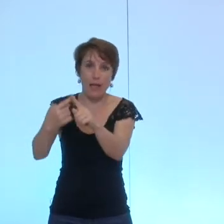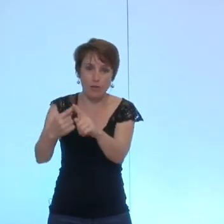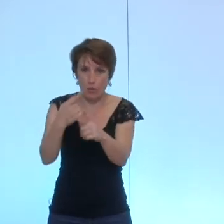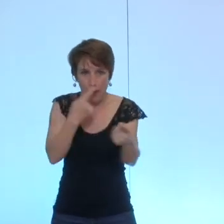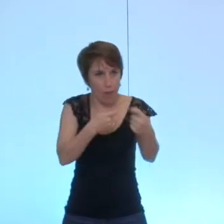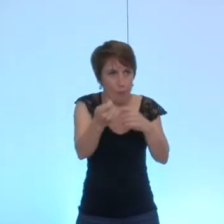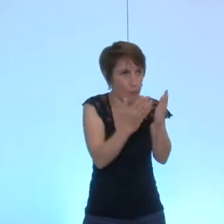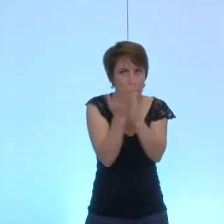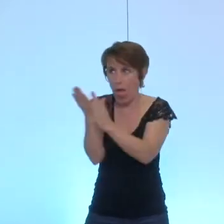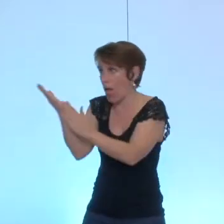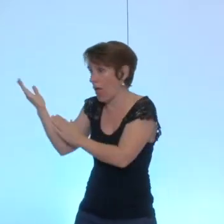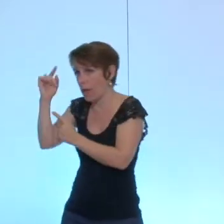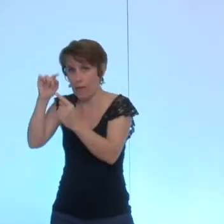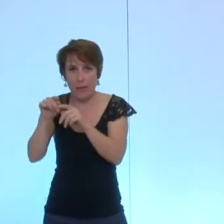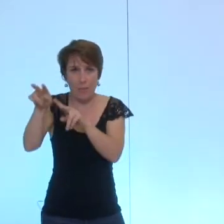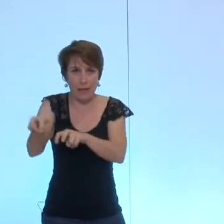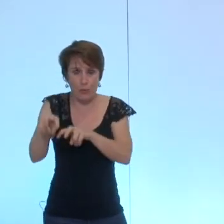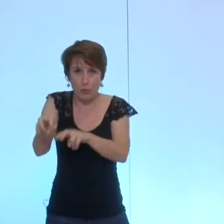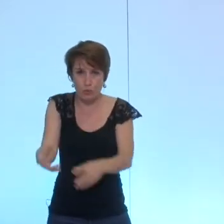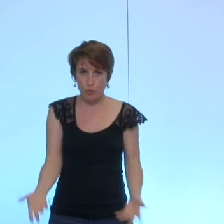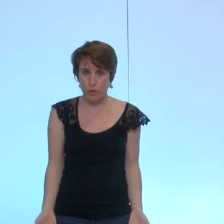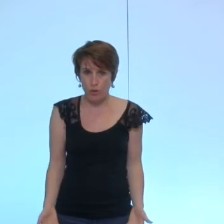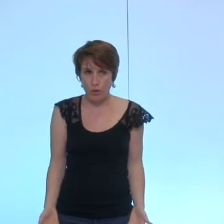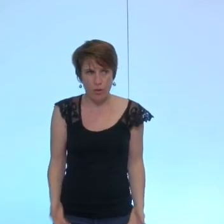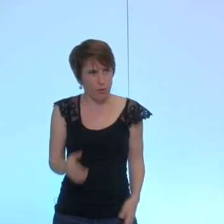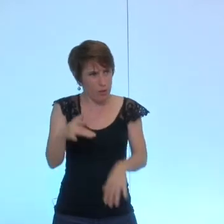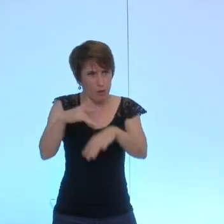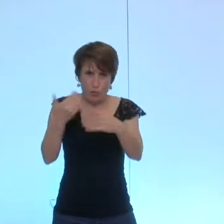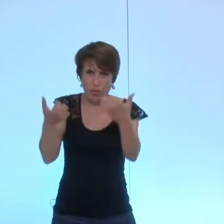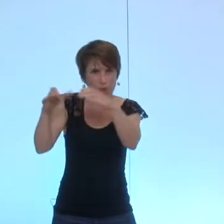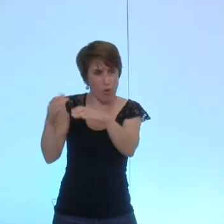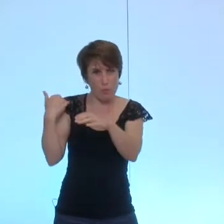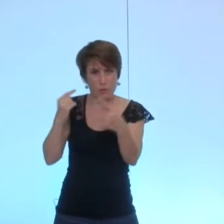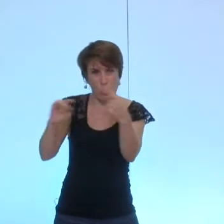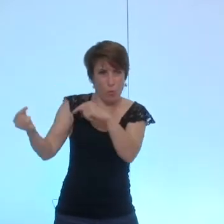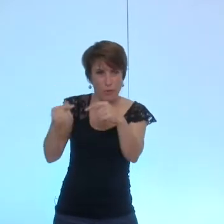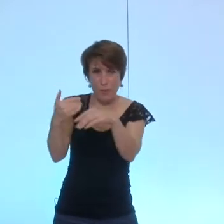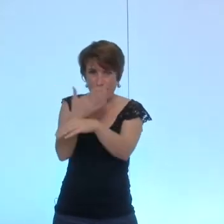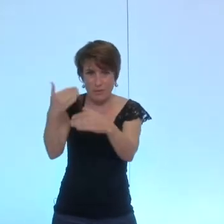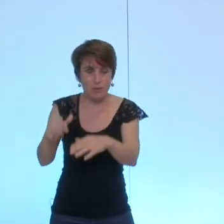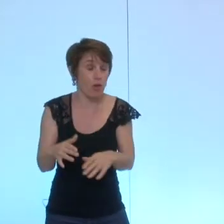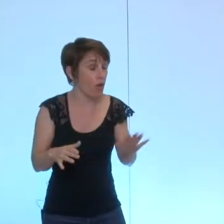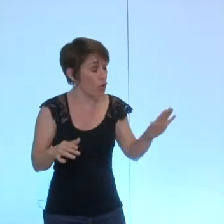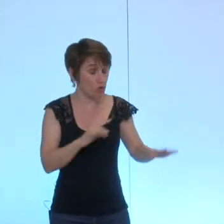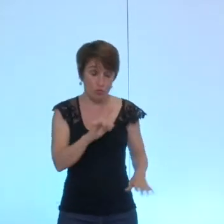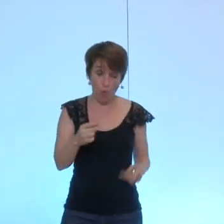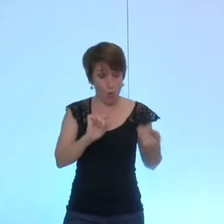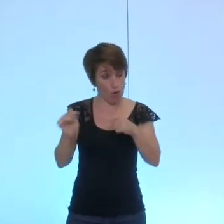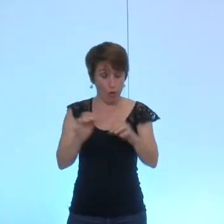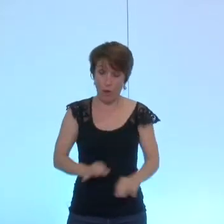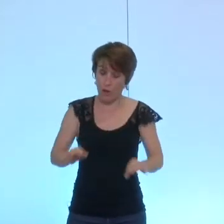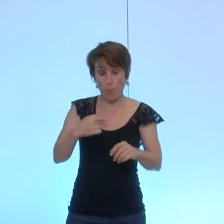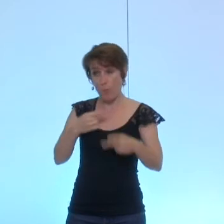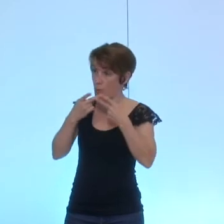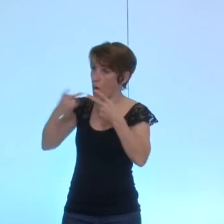je regrette de ne pas avoir assisté à la commission mais manifestement vous avez déjà eu un débat dans cette commission nous n'avons pas eu de débat j'ai simplement dit à madame Corinne